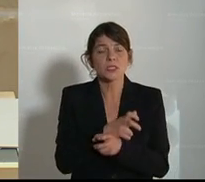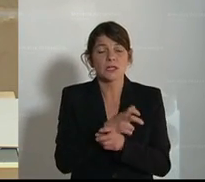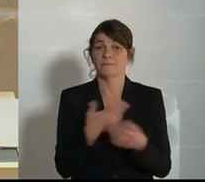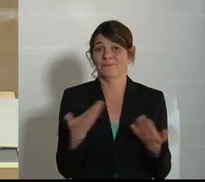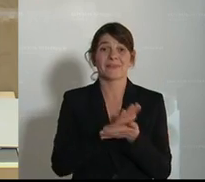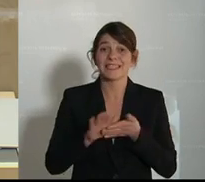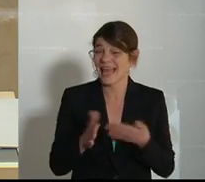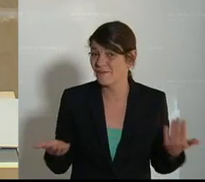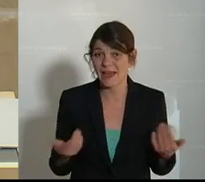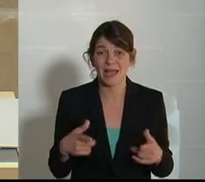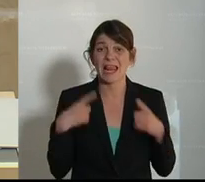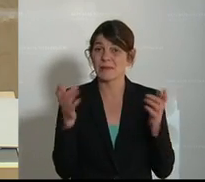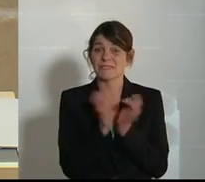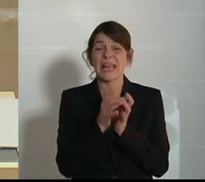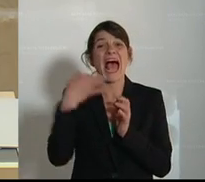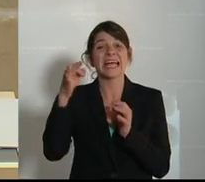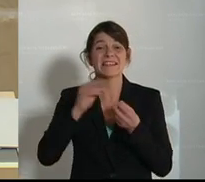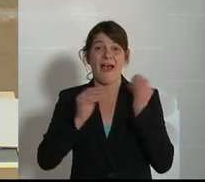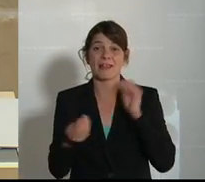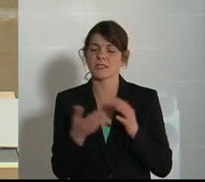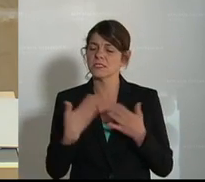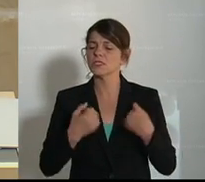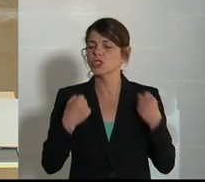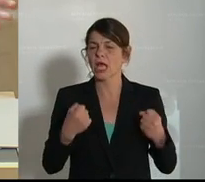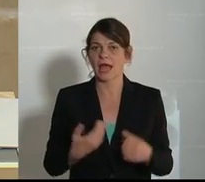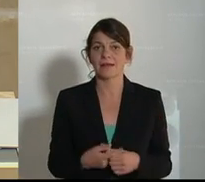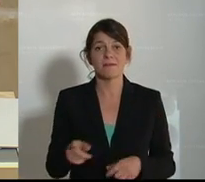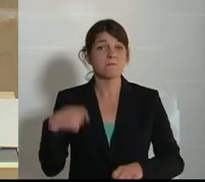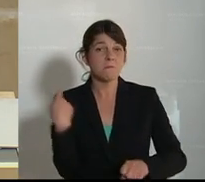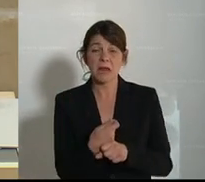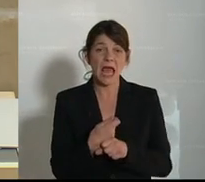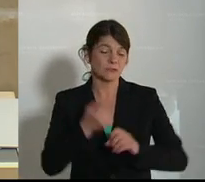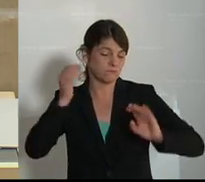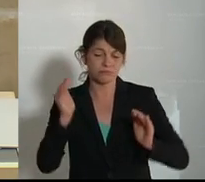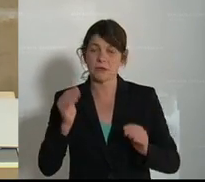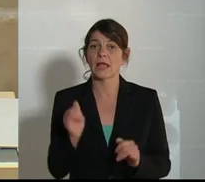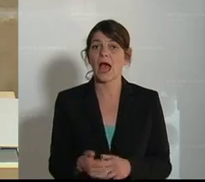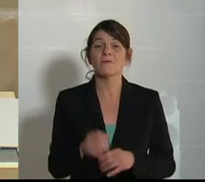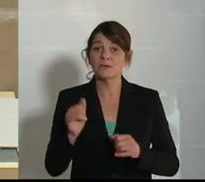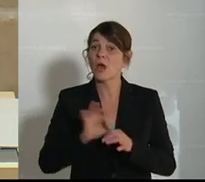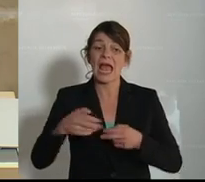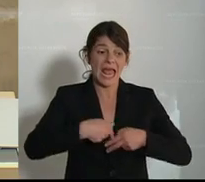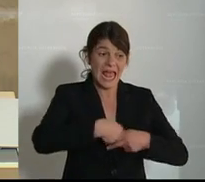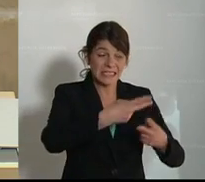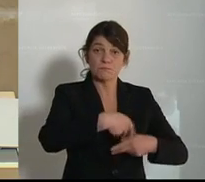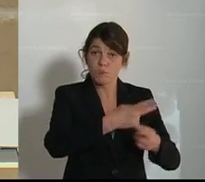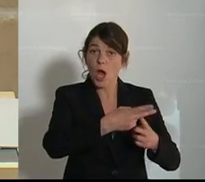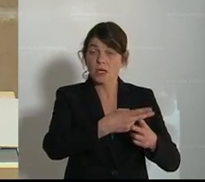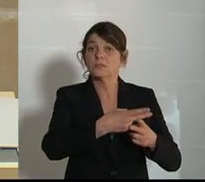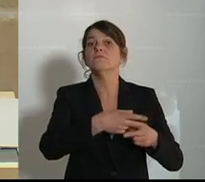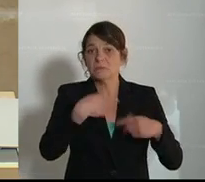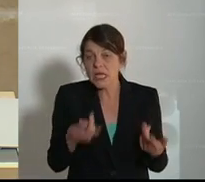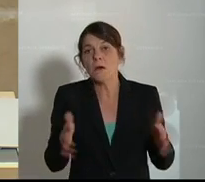einfach, weil der Lebensmitteleinzelhandel so dominant ist bei den Preisen, dass lediglich der Export bleibt, um noch